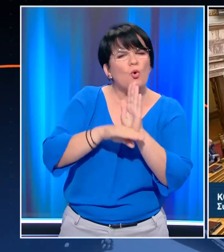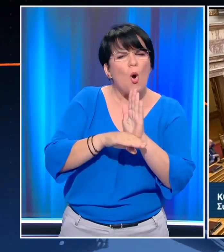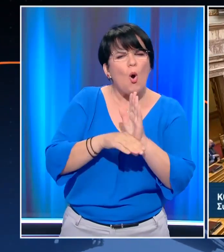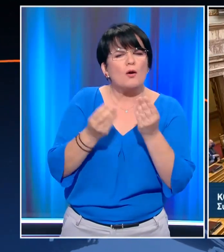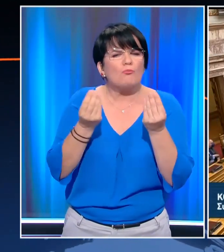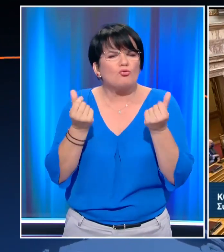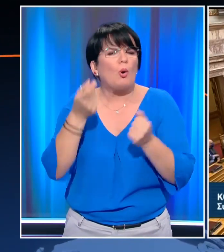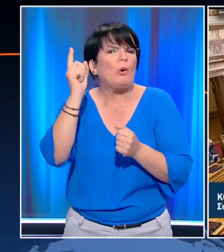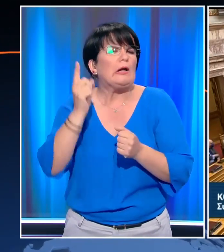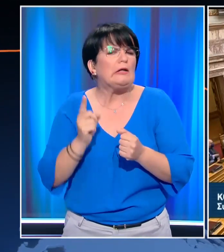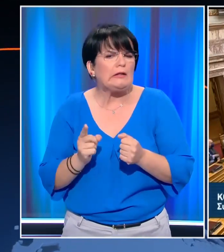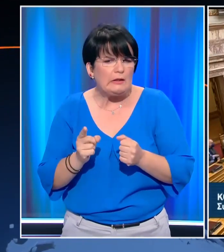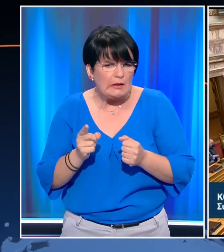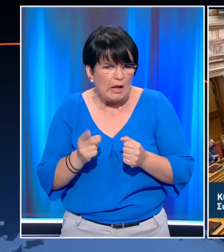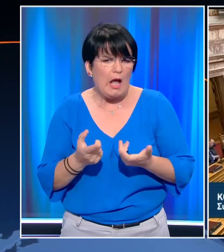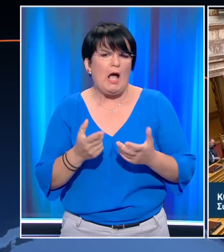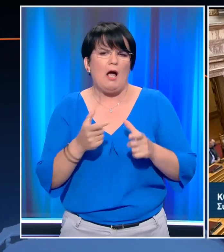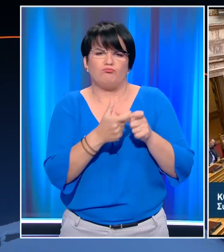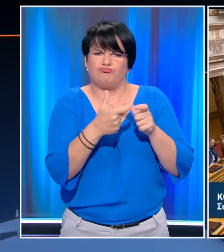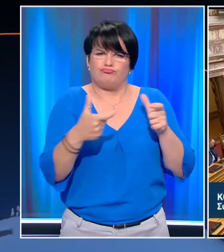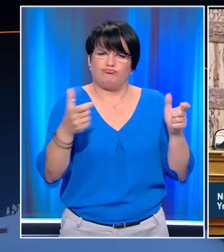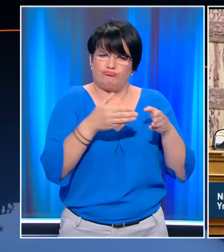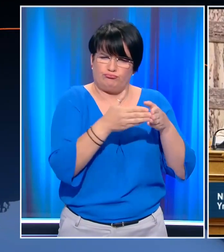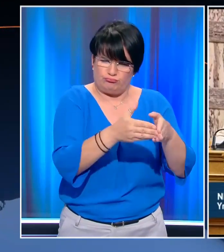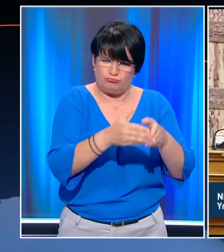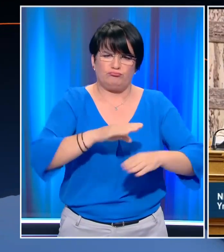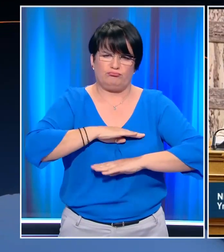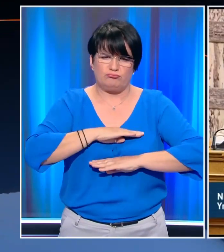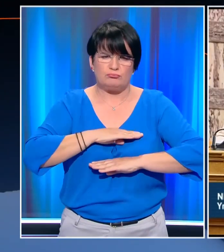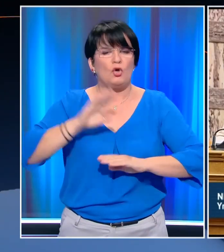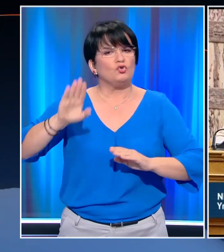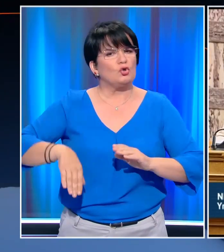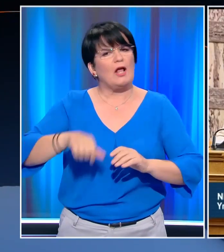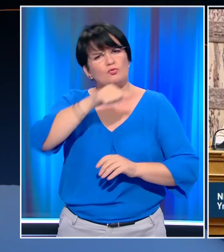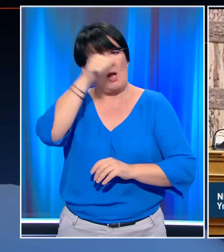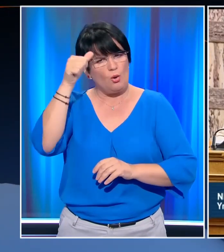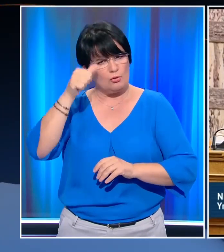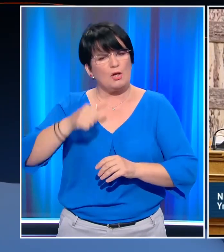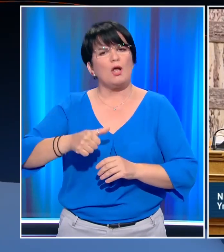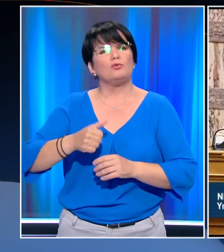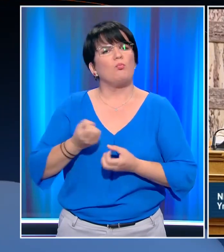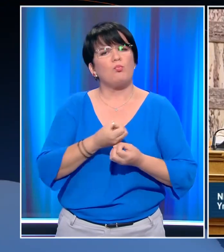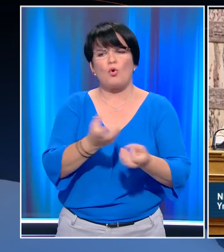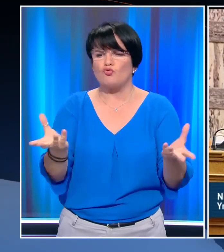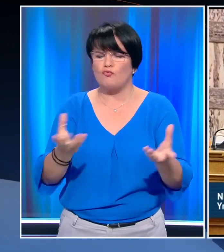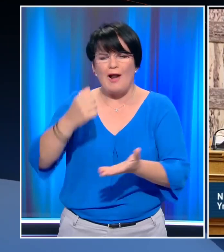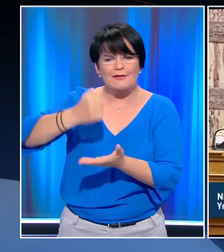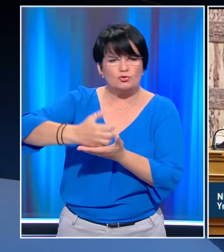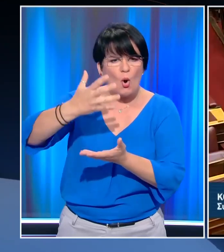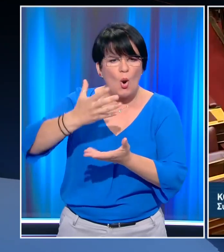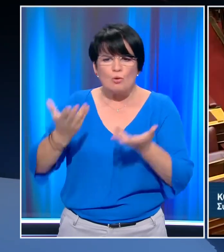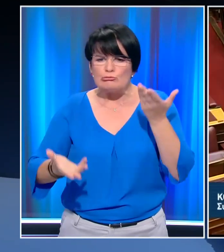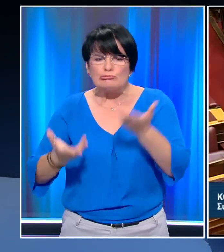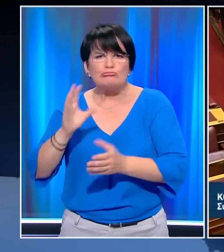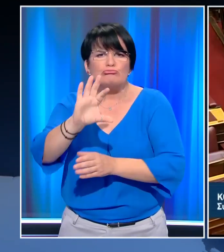νέων φρεγατών του πολεμικού ναυτικού. Εκτίμησε ότι μέχρι το τέλος του καλοκαιριού θα έχει ολοκληρωθεί η εξεολόγηση των προσφορών και ότι η επιλογή της νέας